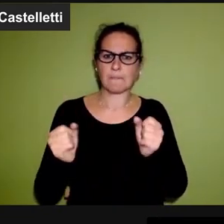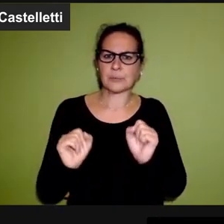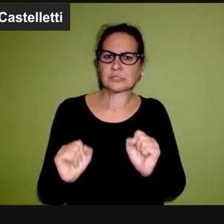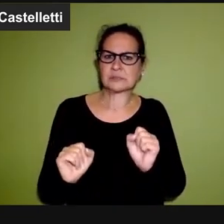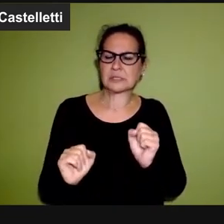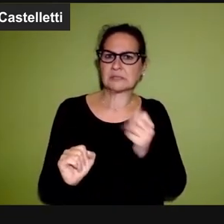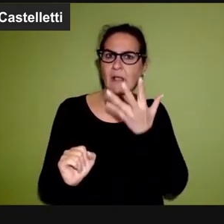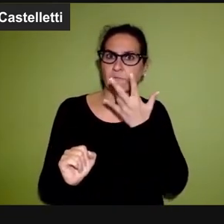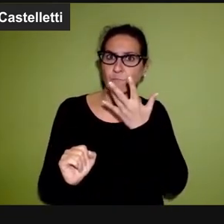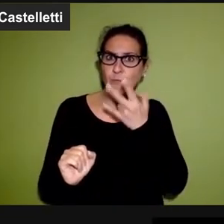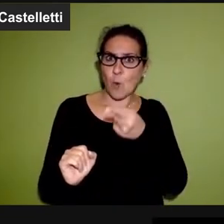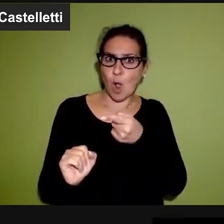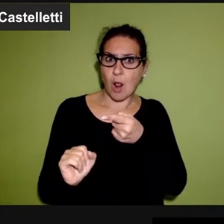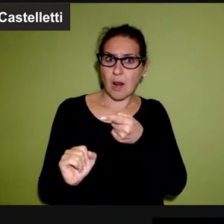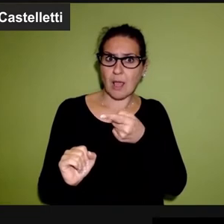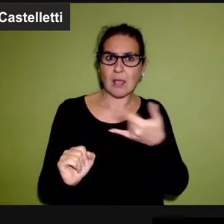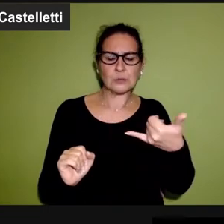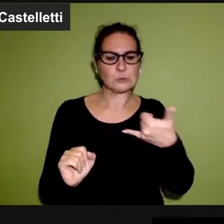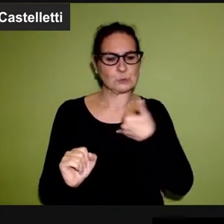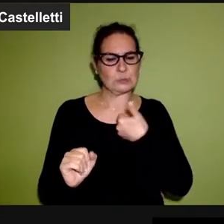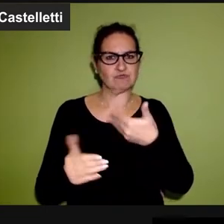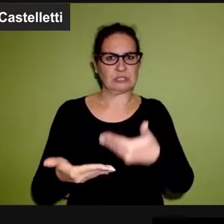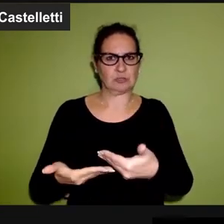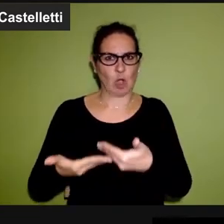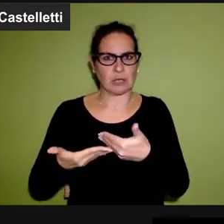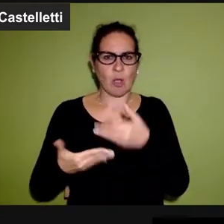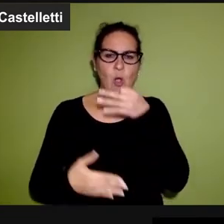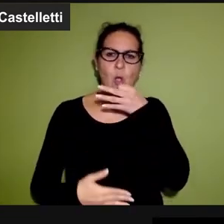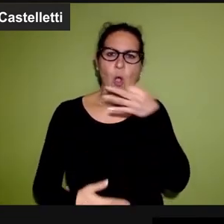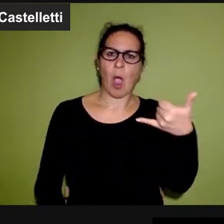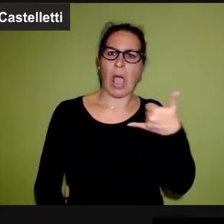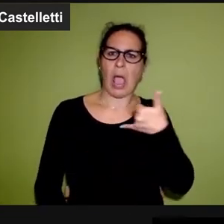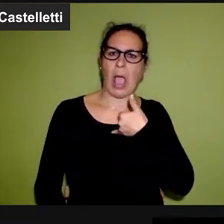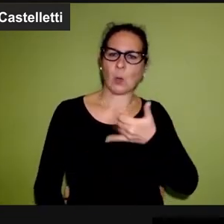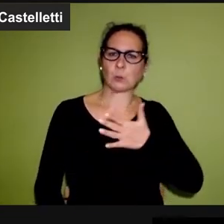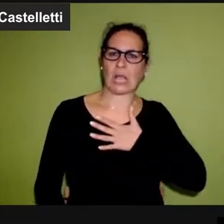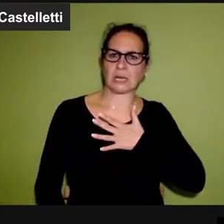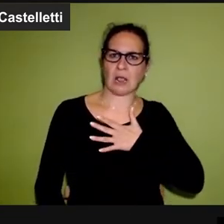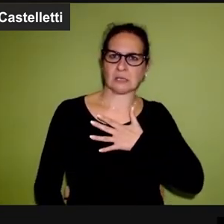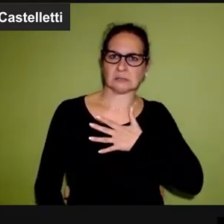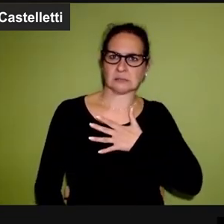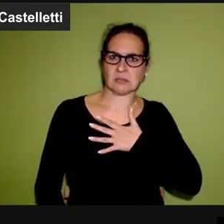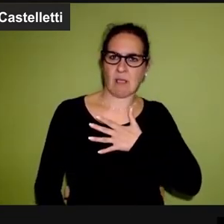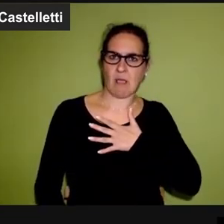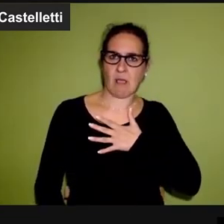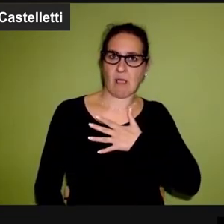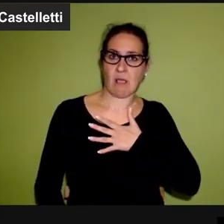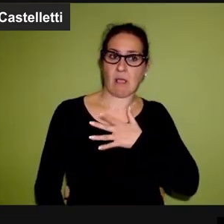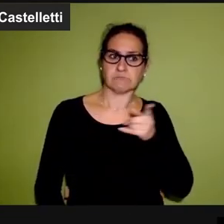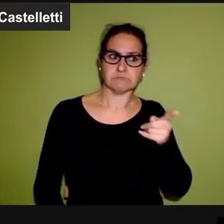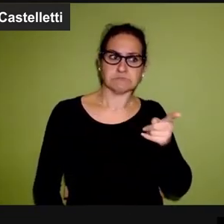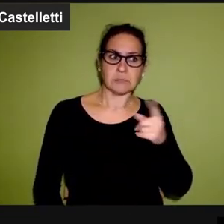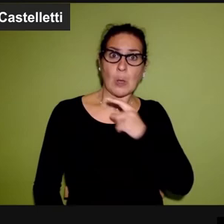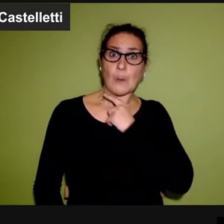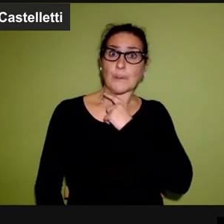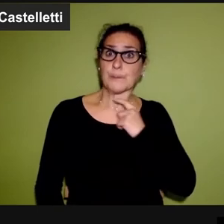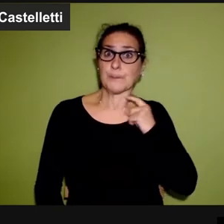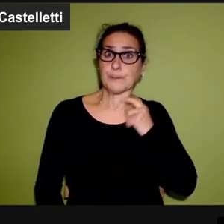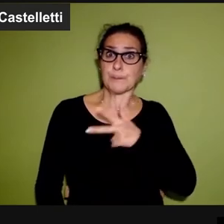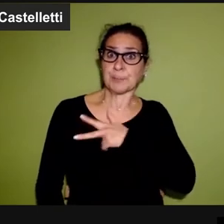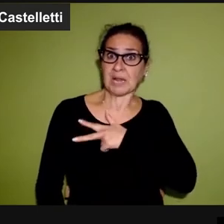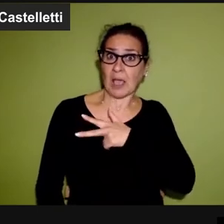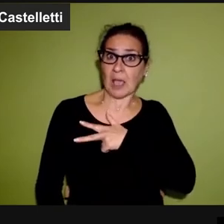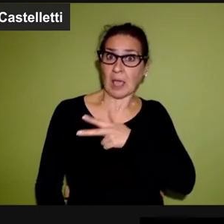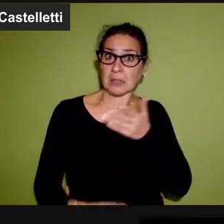garantire a chi lo voglia l'eutanasia e il suicidio assistito. Poi i pastori della chiesa